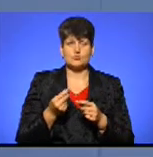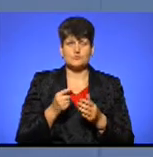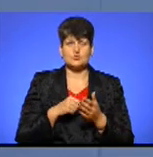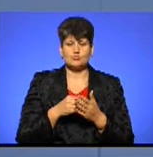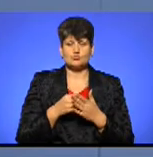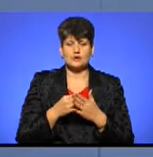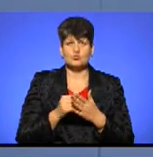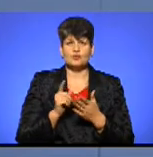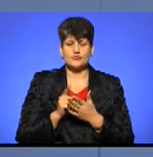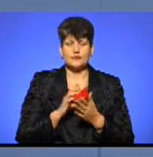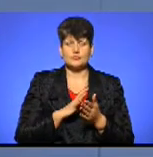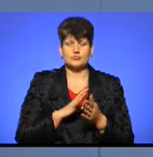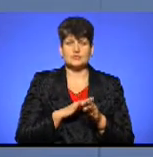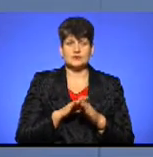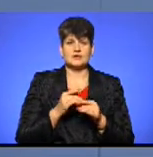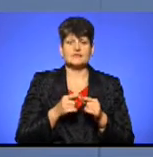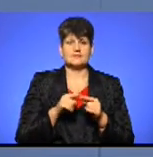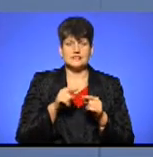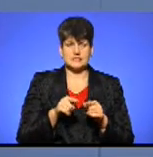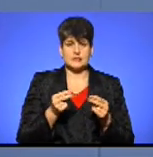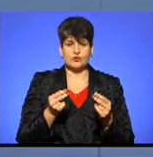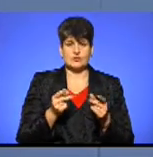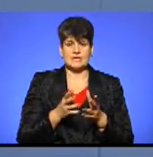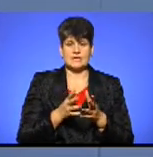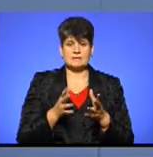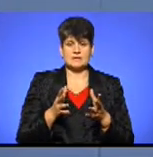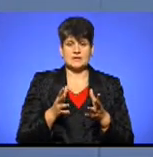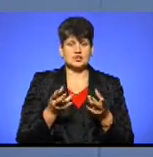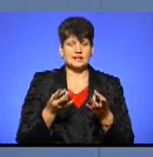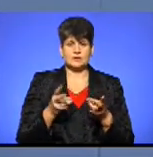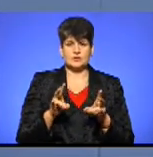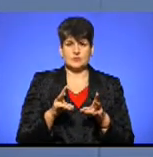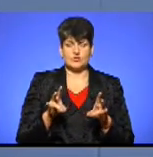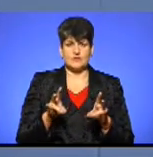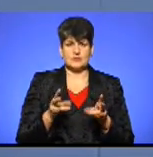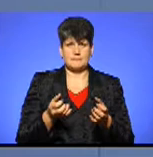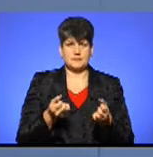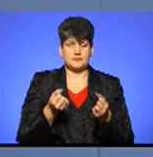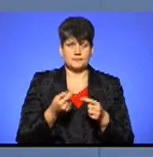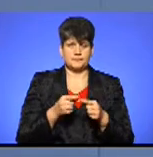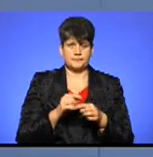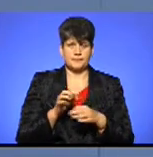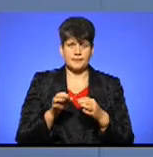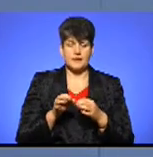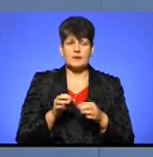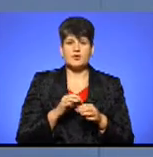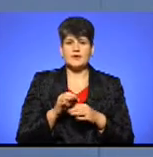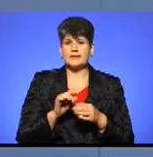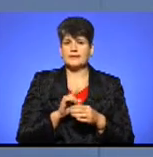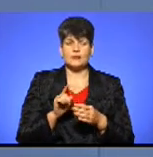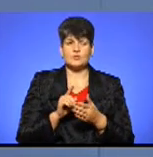були втілені бути в рамках цих коштів, і більше, відповідно, не потребуватиме далі його утримання. Проєкти не повинні були